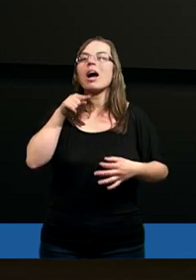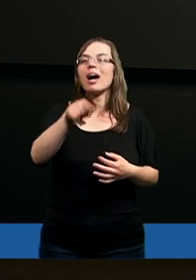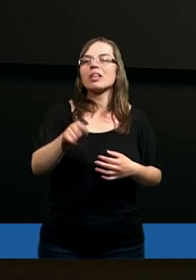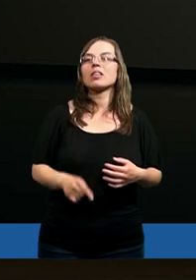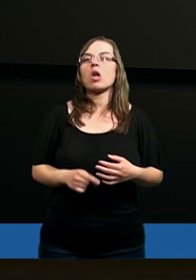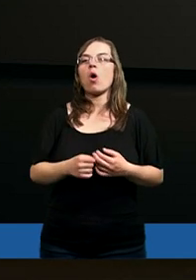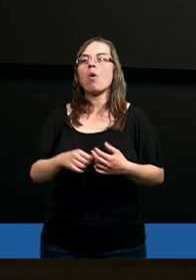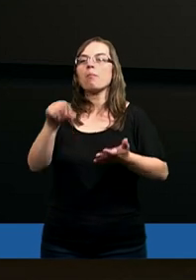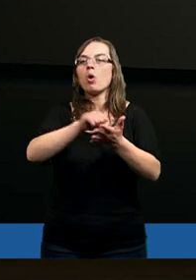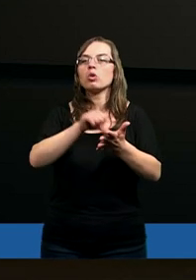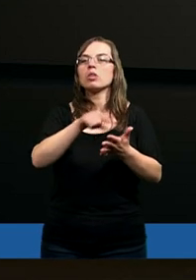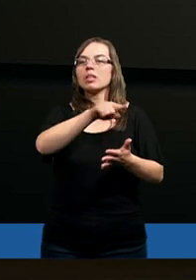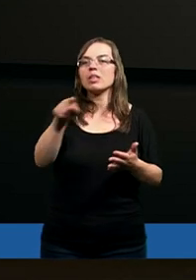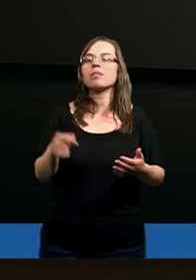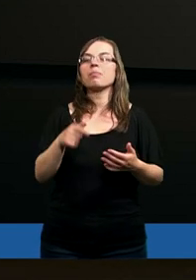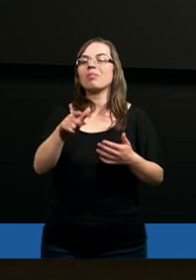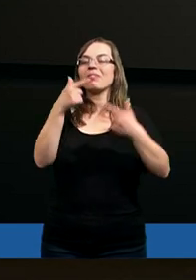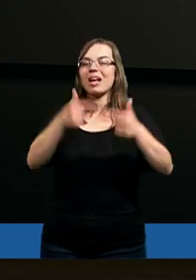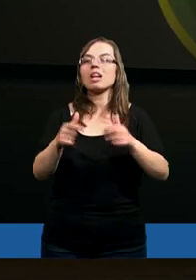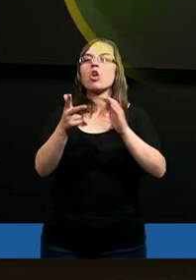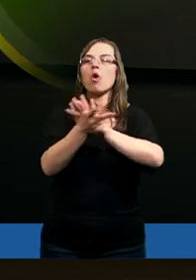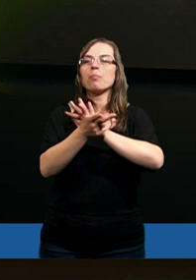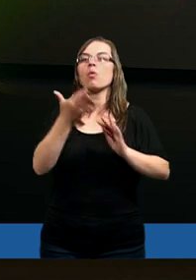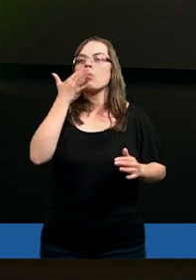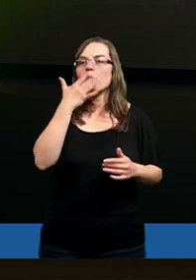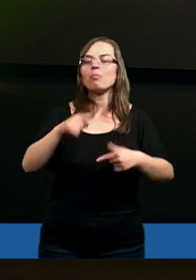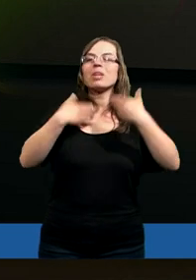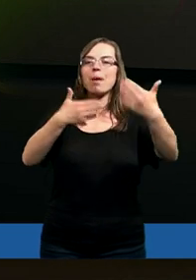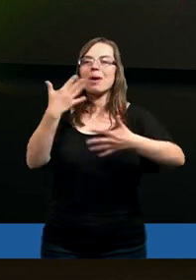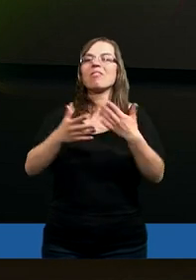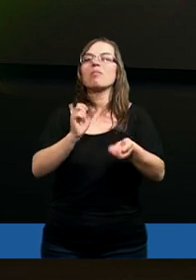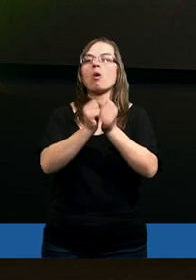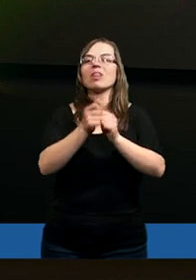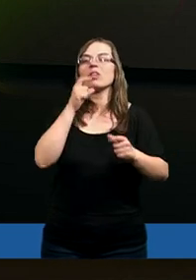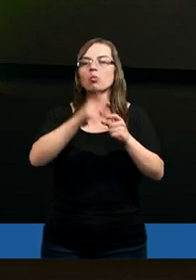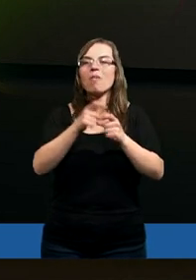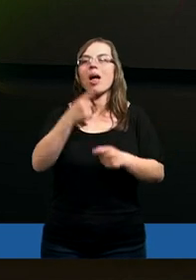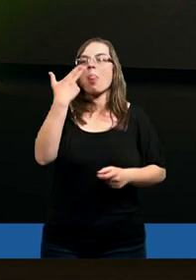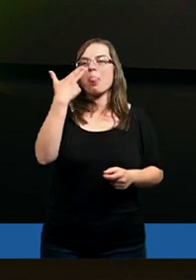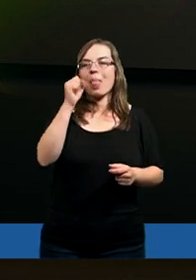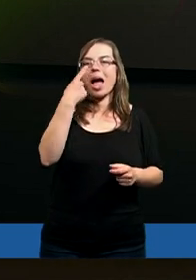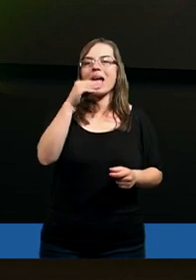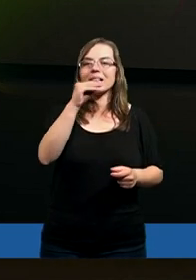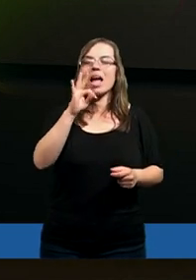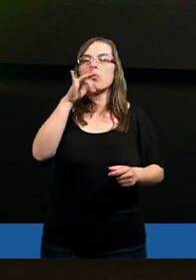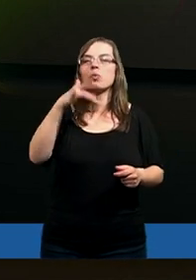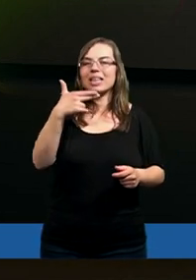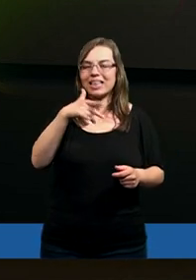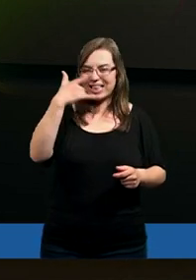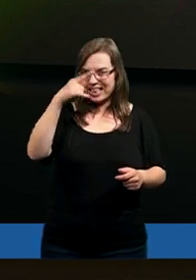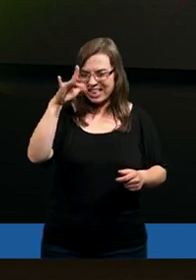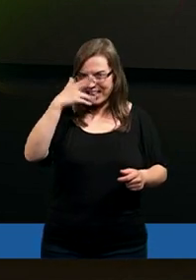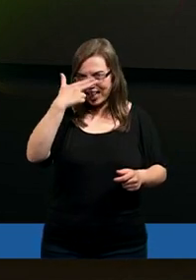to werset 18 mówi, przemawiając bowiem słowami nadętymi i